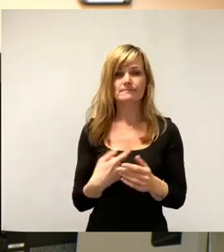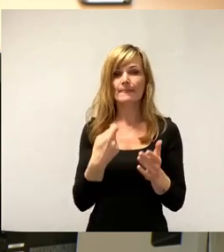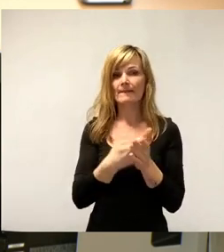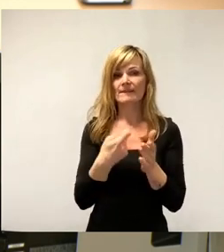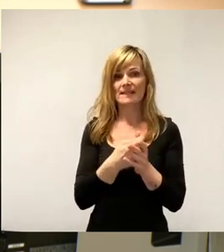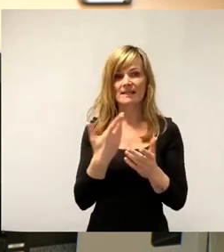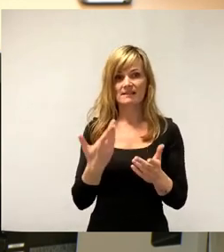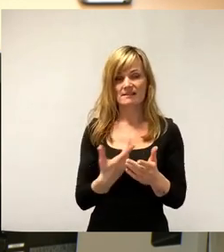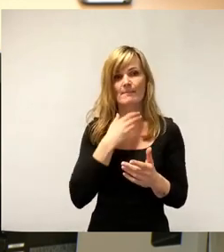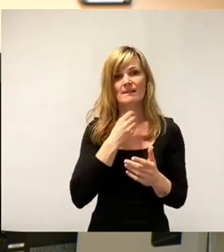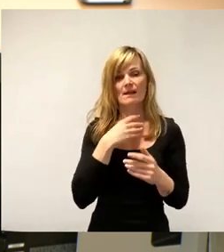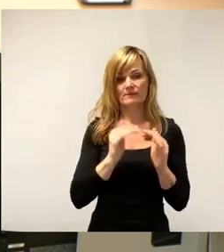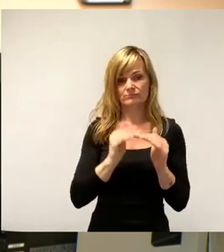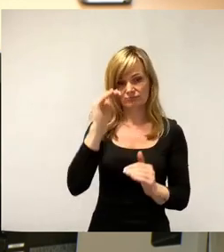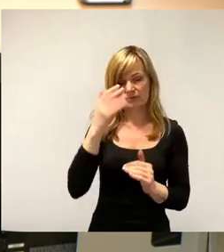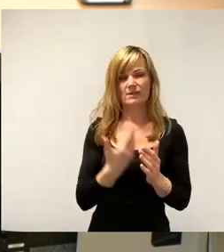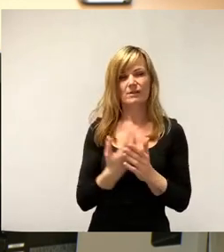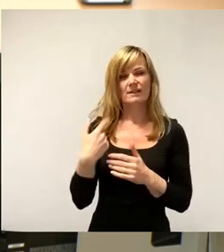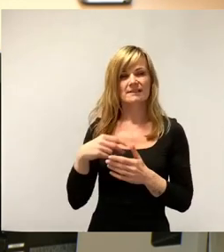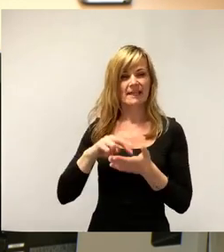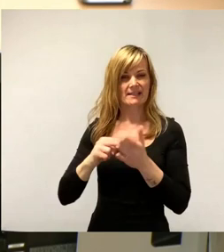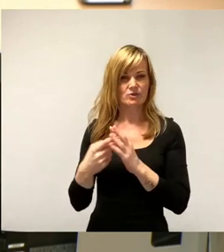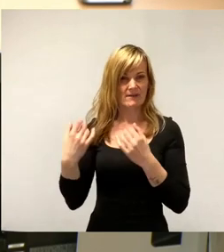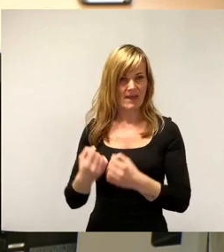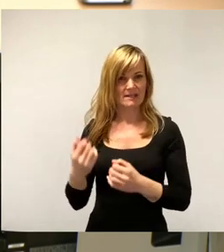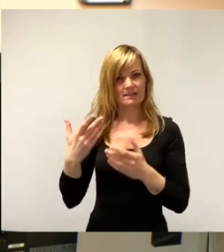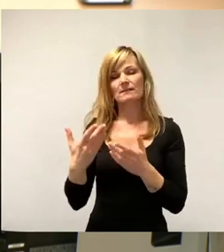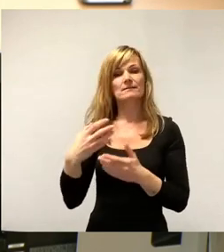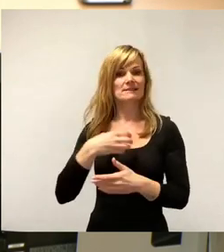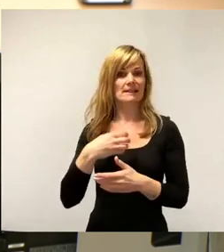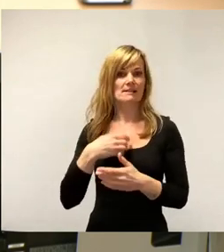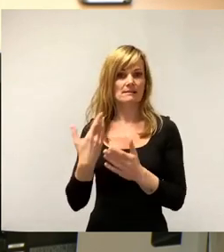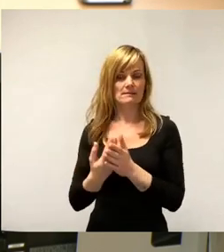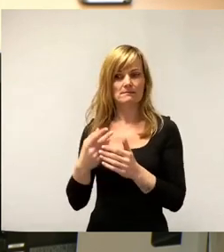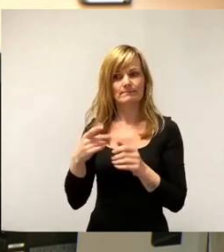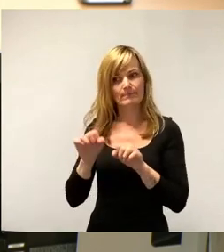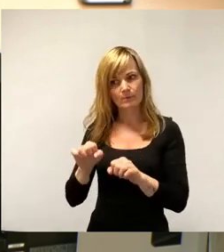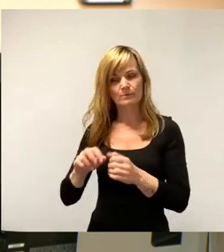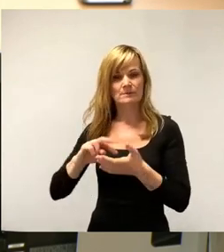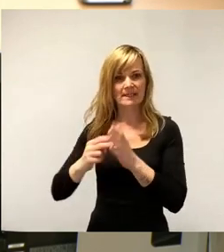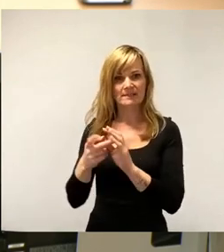finanzieller Mittel seitens der Technischen Werke Dresden ist diese alleinige Finanzierung nicht mehr möglich.